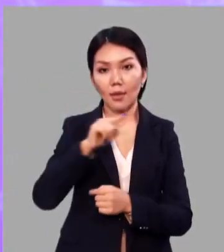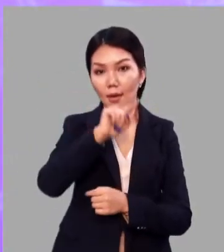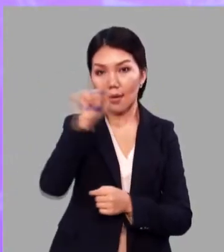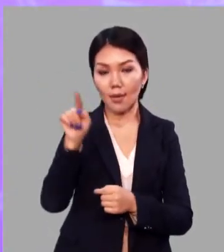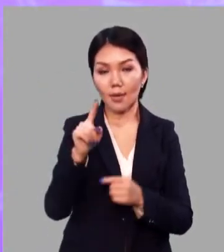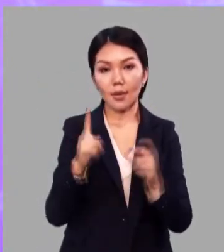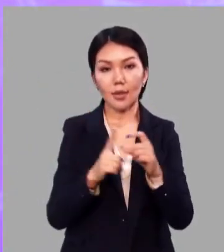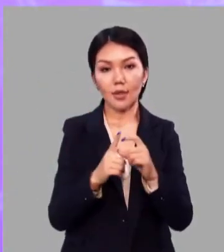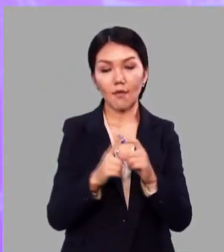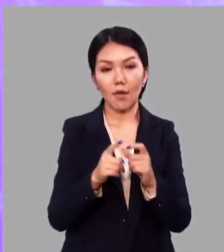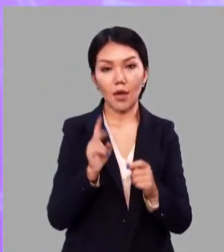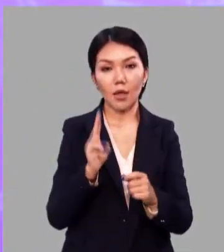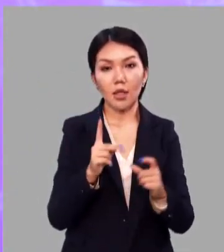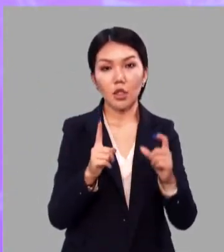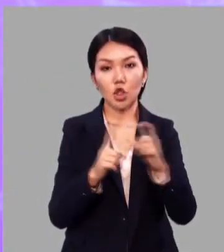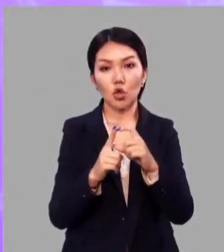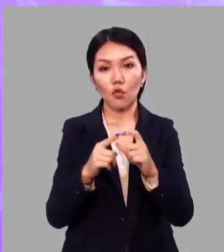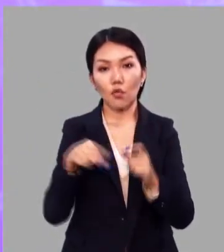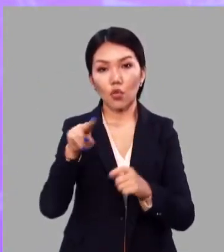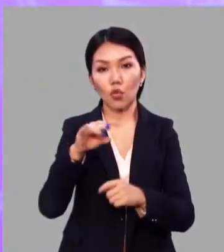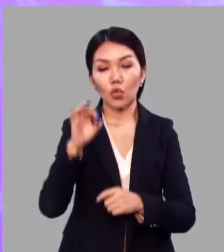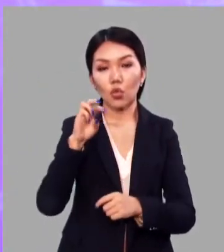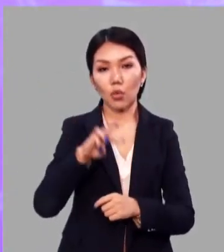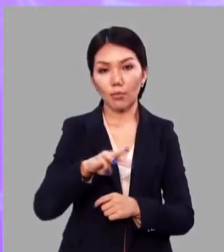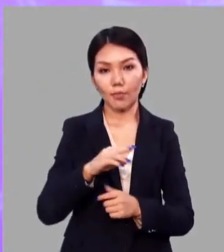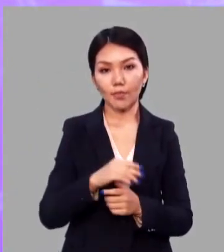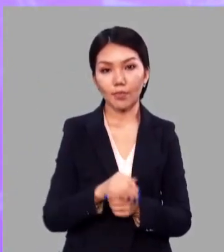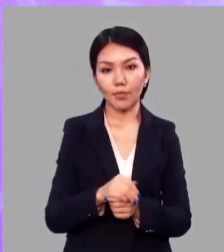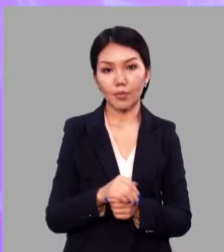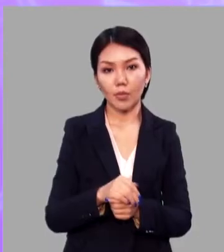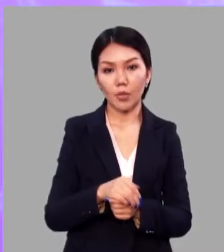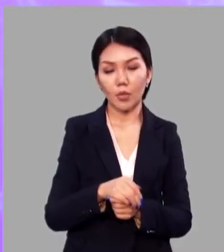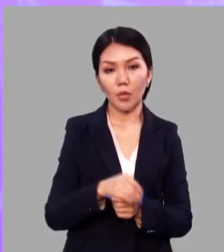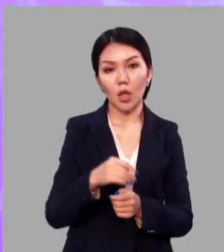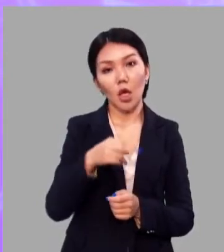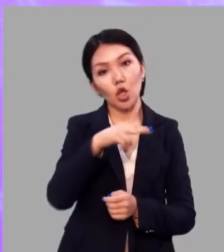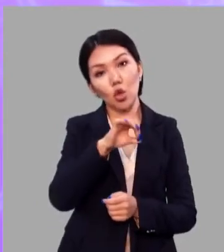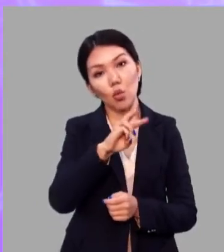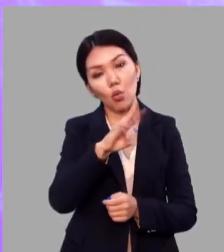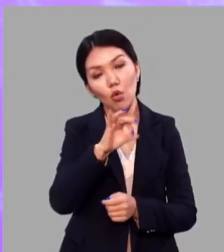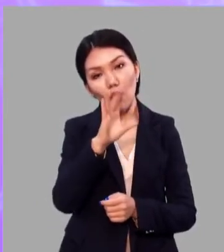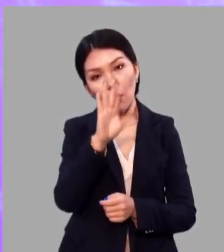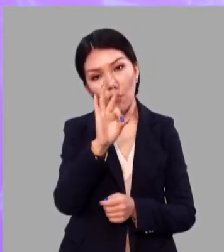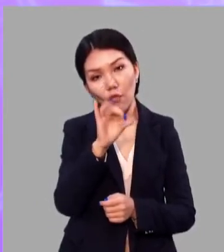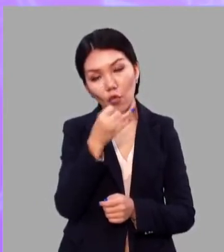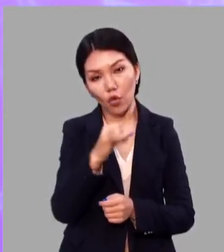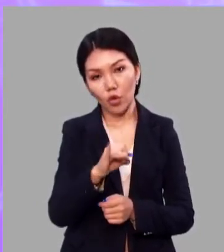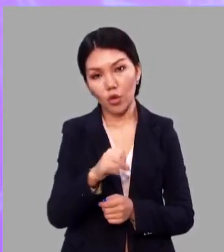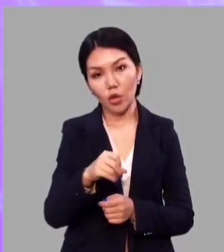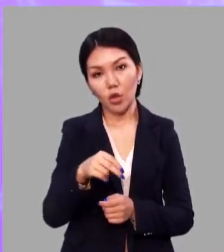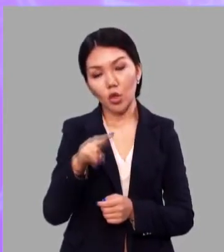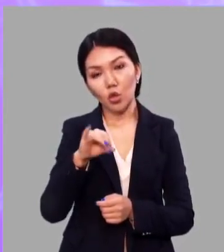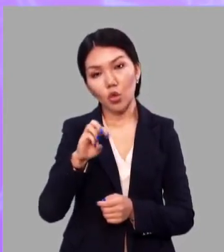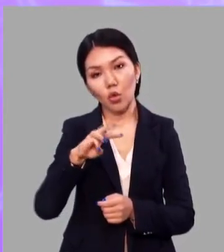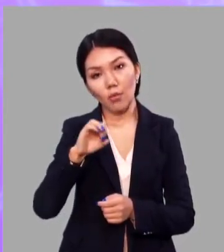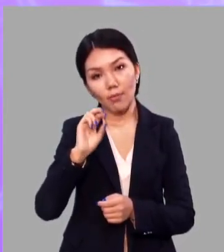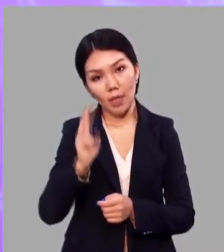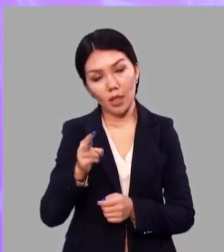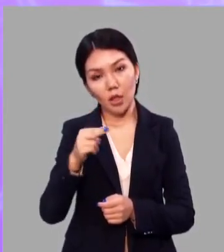слова к слову «дом». Домовой, домик,